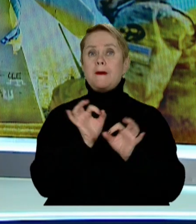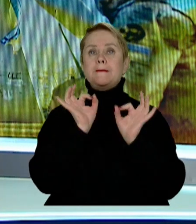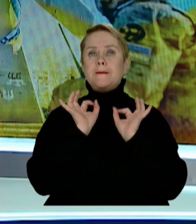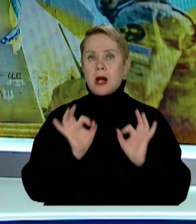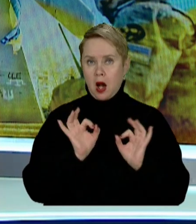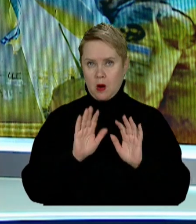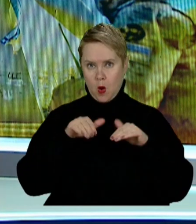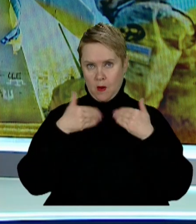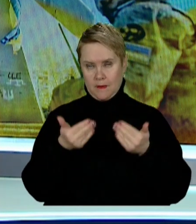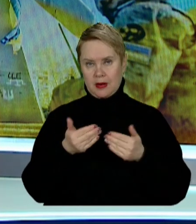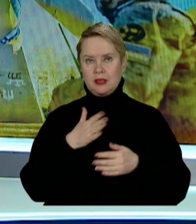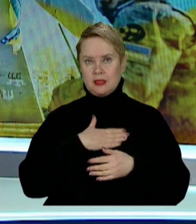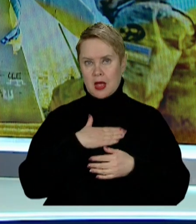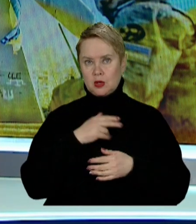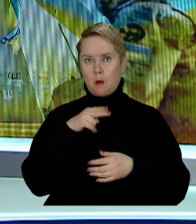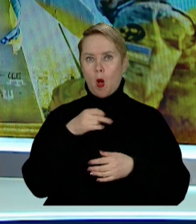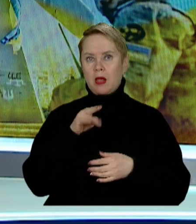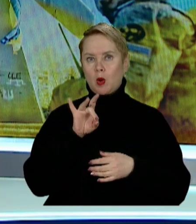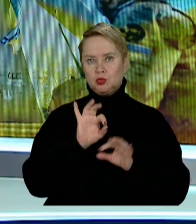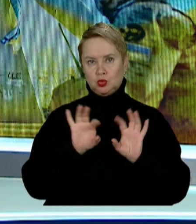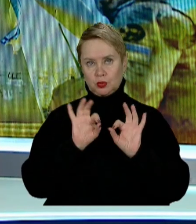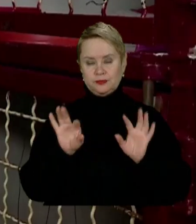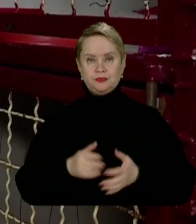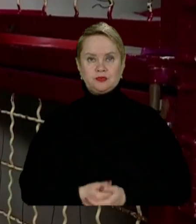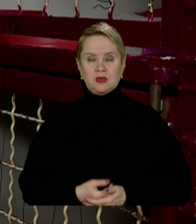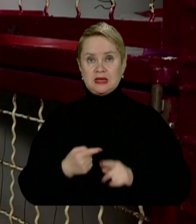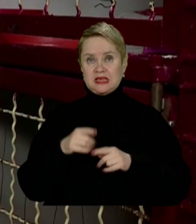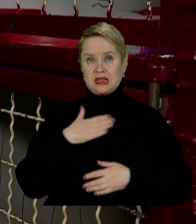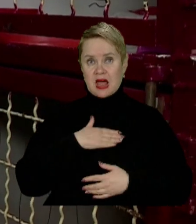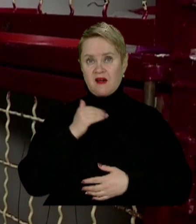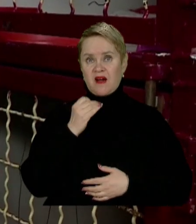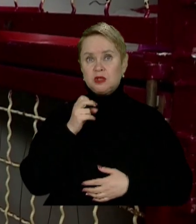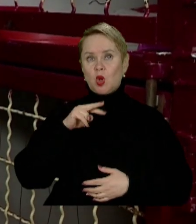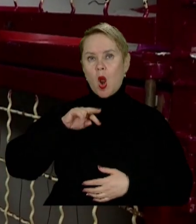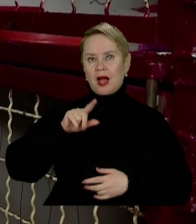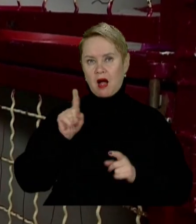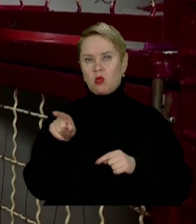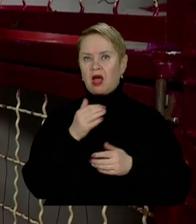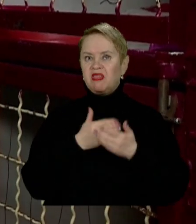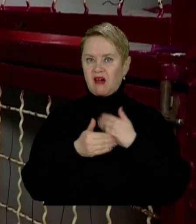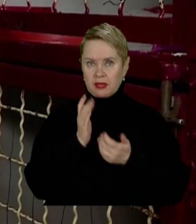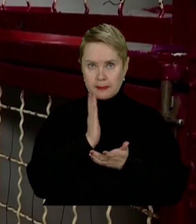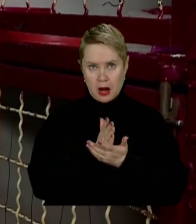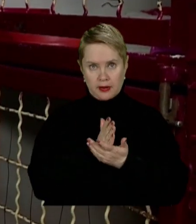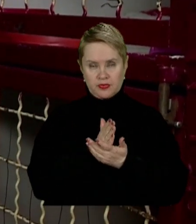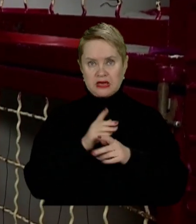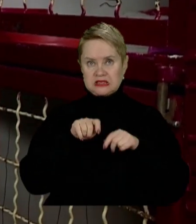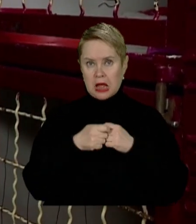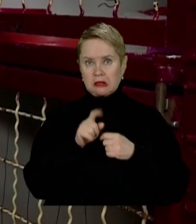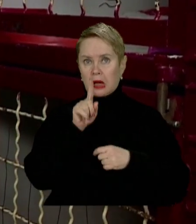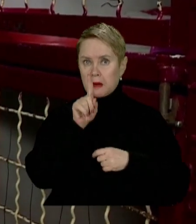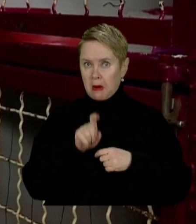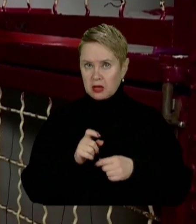правильно, корисні поради зібрала наша Поліна Паламарчук. Це наша фасолька, вона інвалід, вона має зламаний